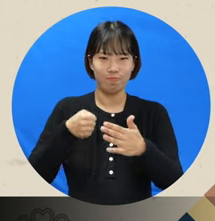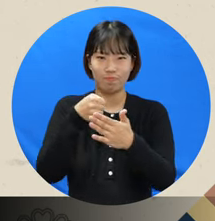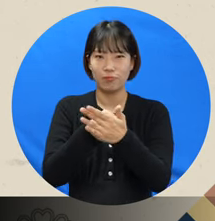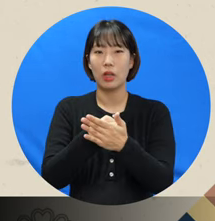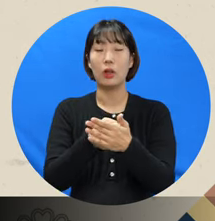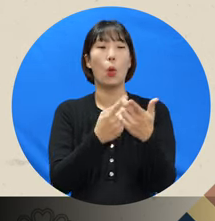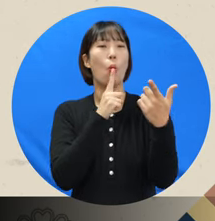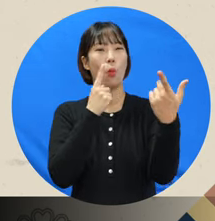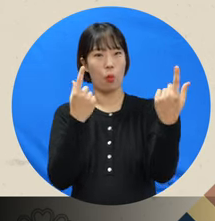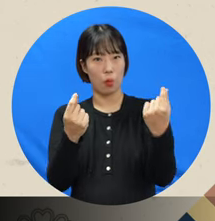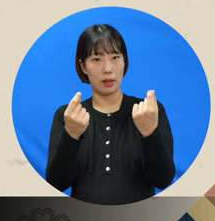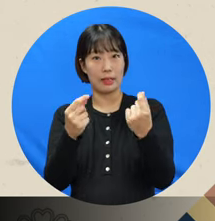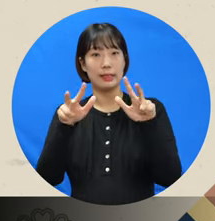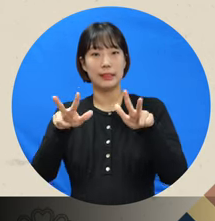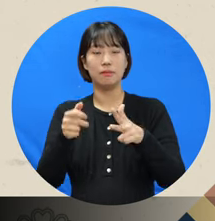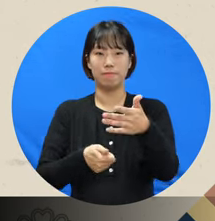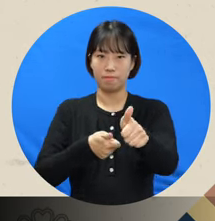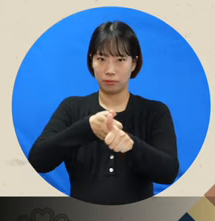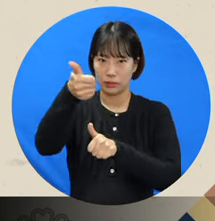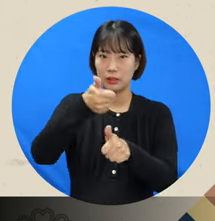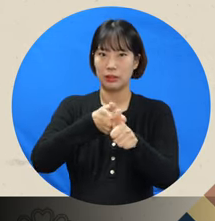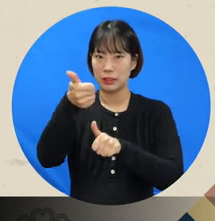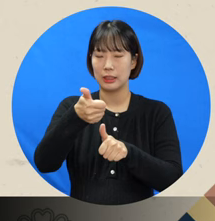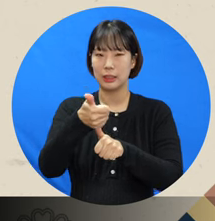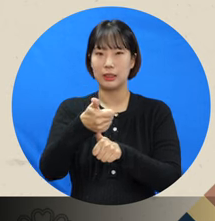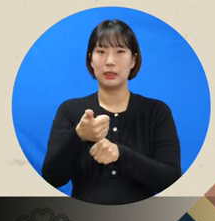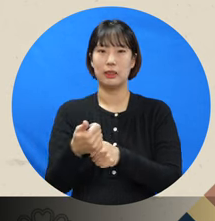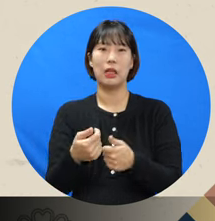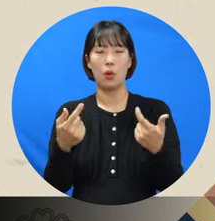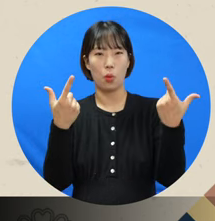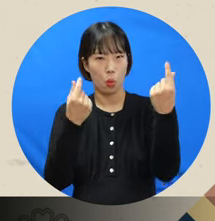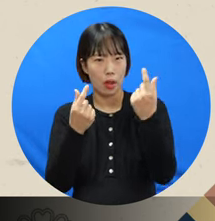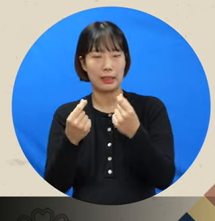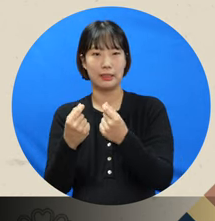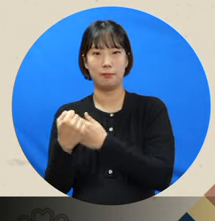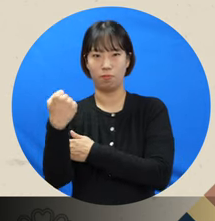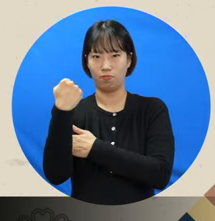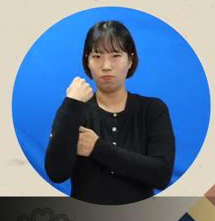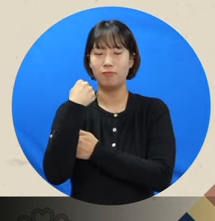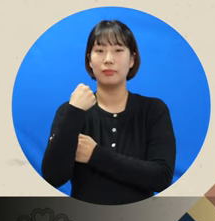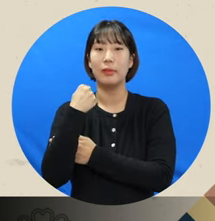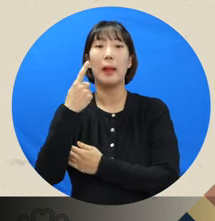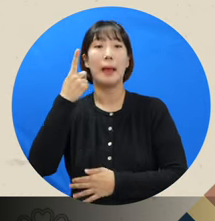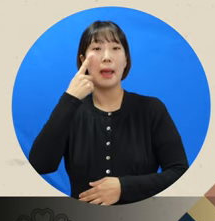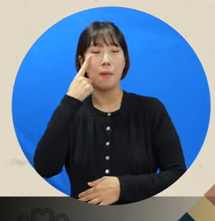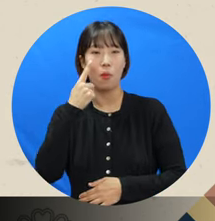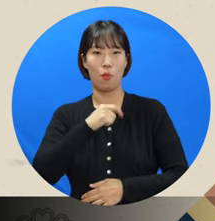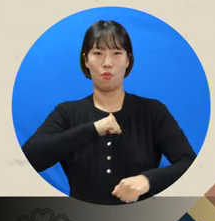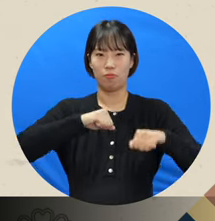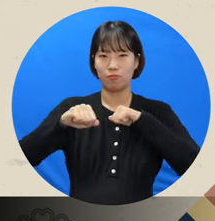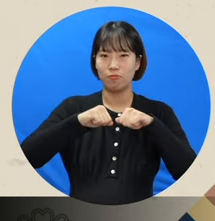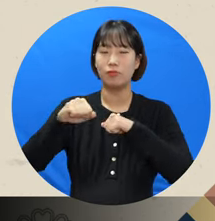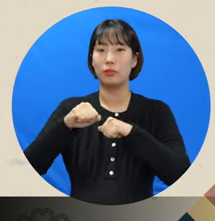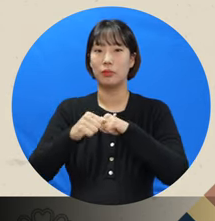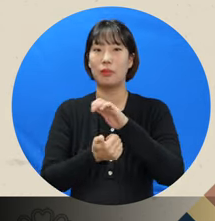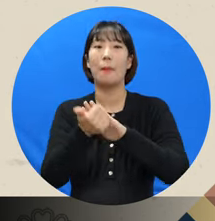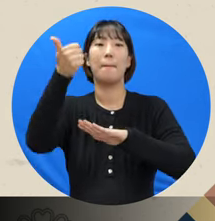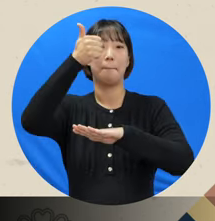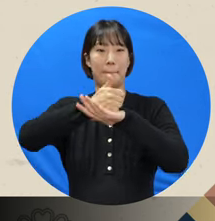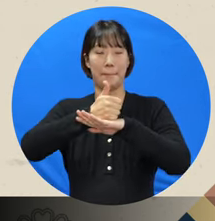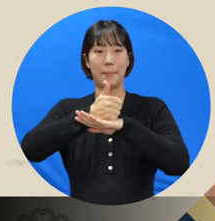호랑이처럼 지금의 승리와 성공의 여세를 몰아서 목포 발전의 새 시대를 활기차게